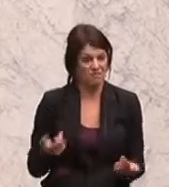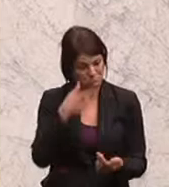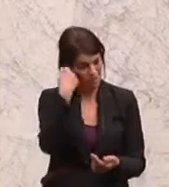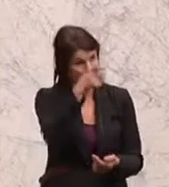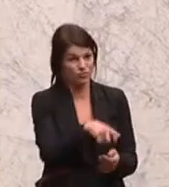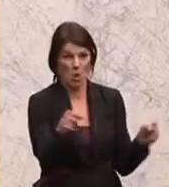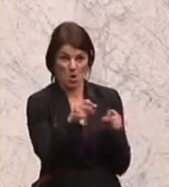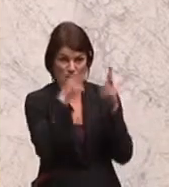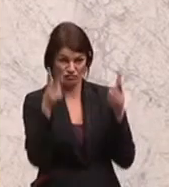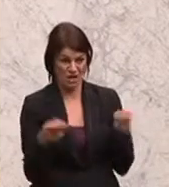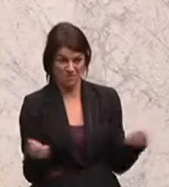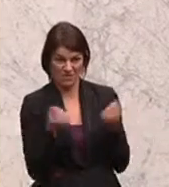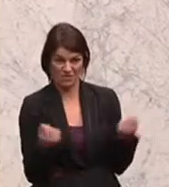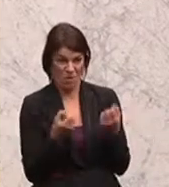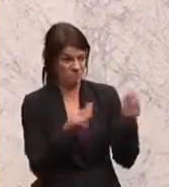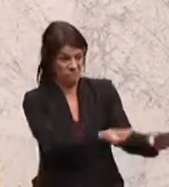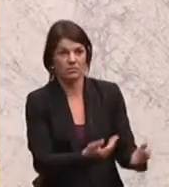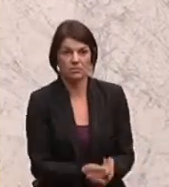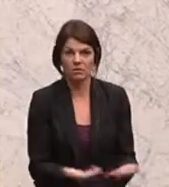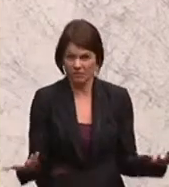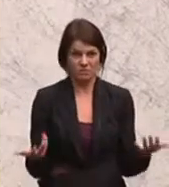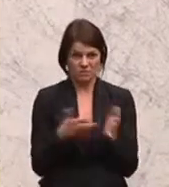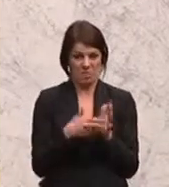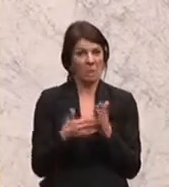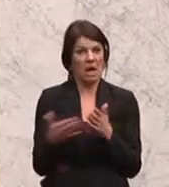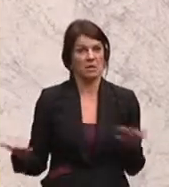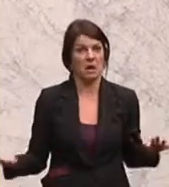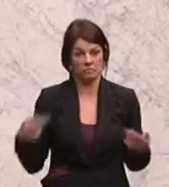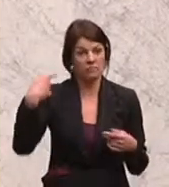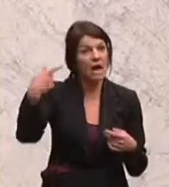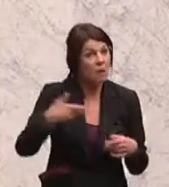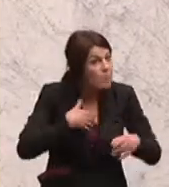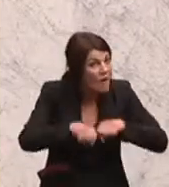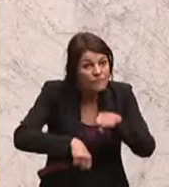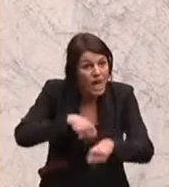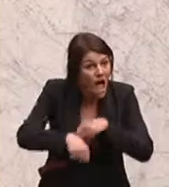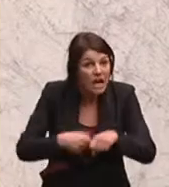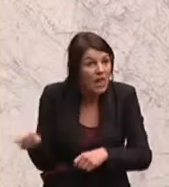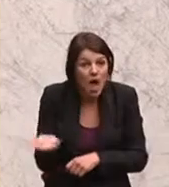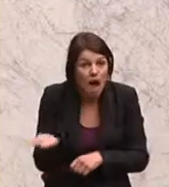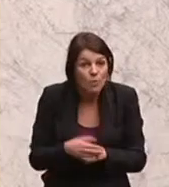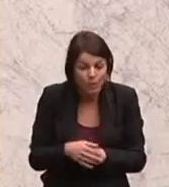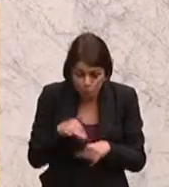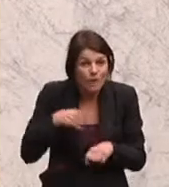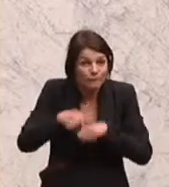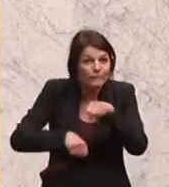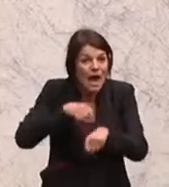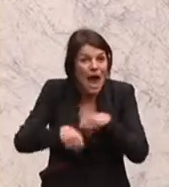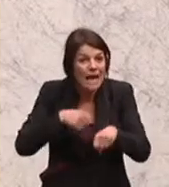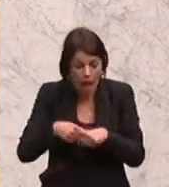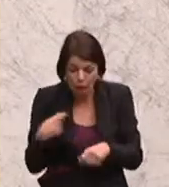den Menschen Kühlschränke zu besorgen? Wo hört das auf? Haben wir dann demnächst eine Fahrradarmut? Müssen wir dann Fahrräder